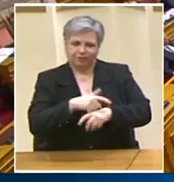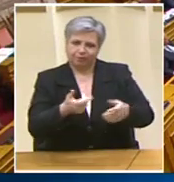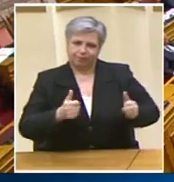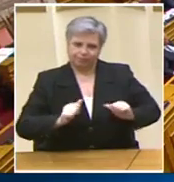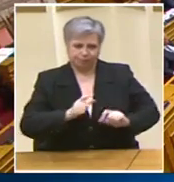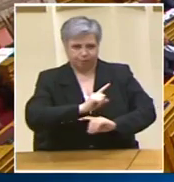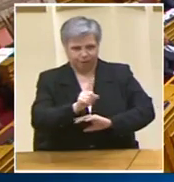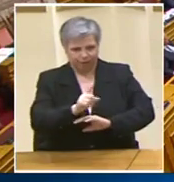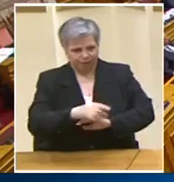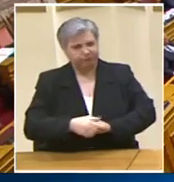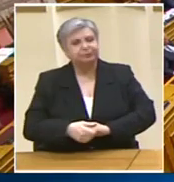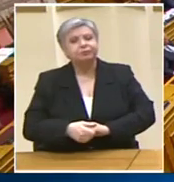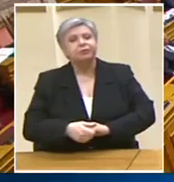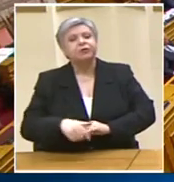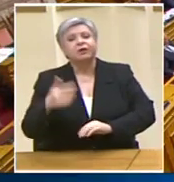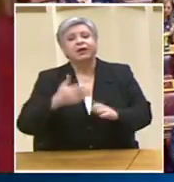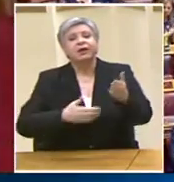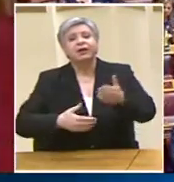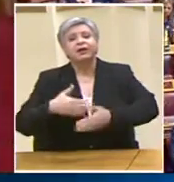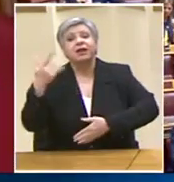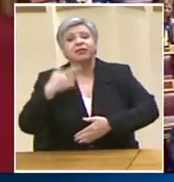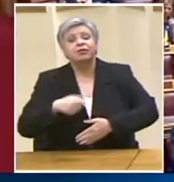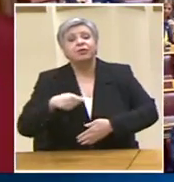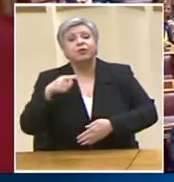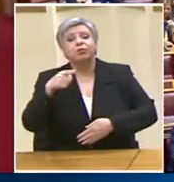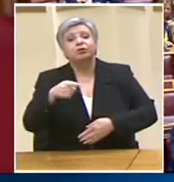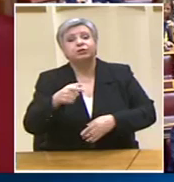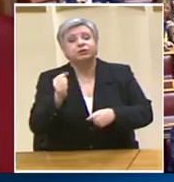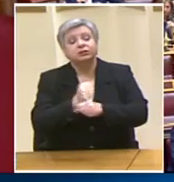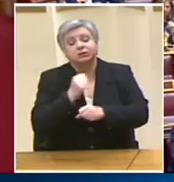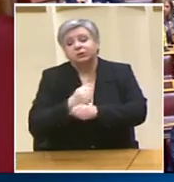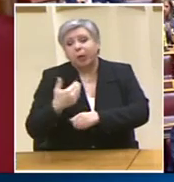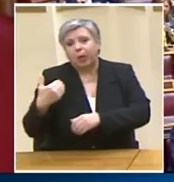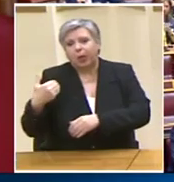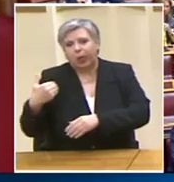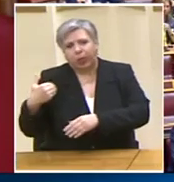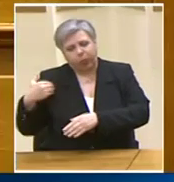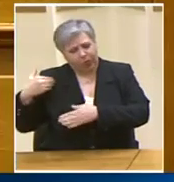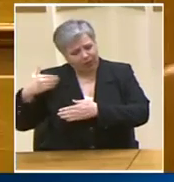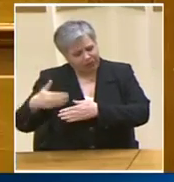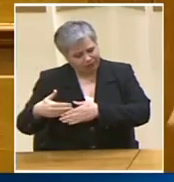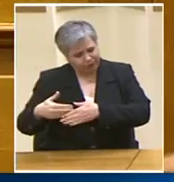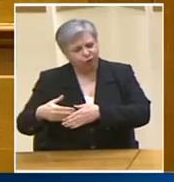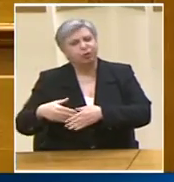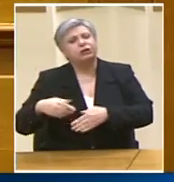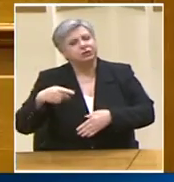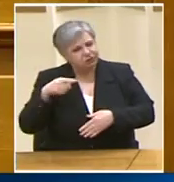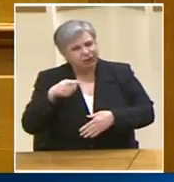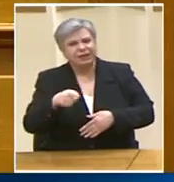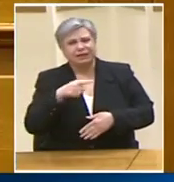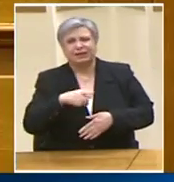διότι και η εφημερίδα στην οποία εργάζόσασταν μέχρι πρότινος αλλά ναι, ναι, ναι, ναι, μην